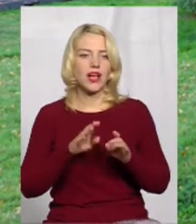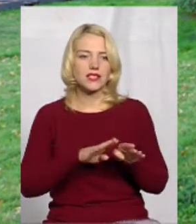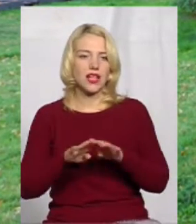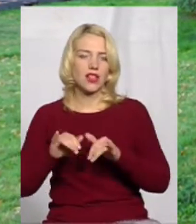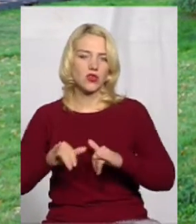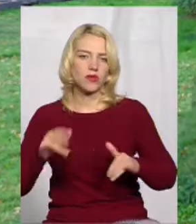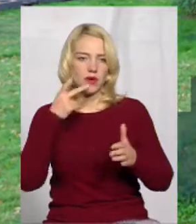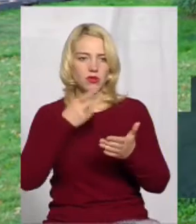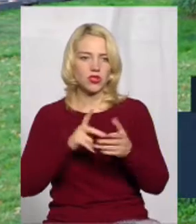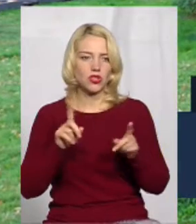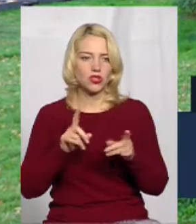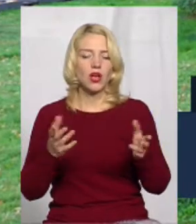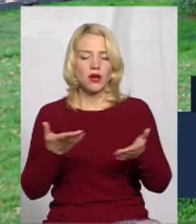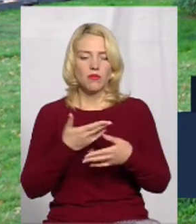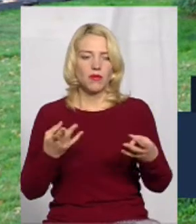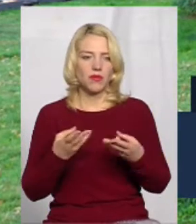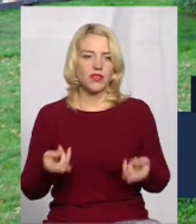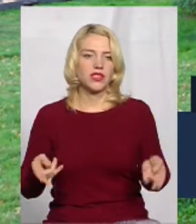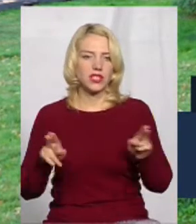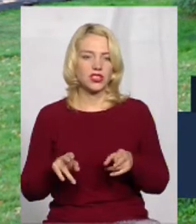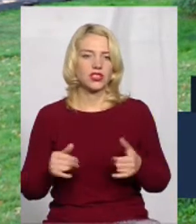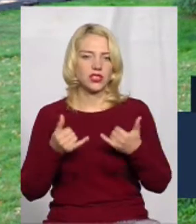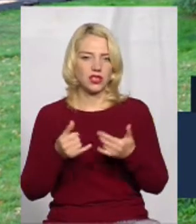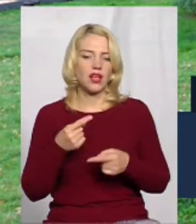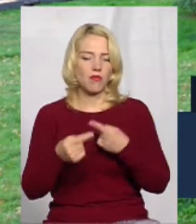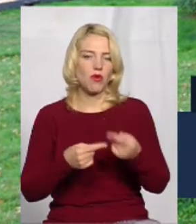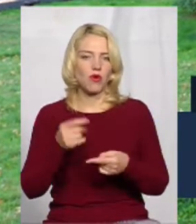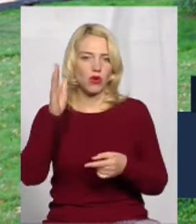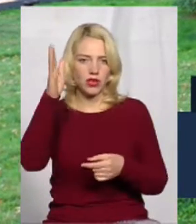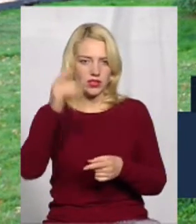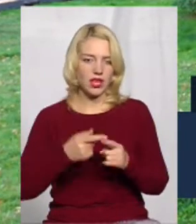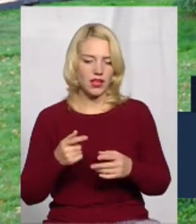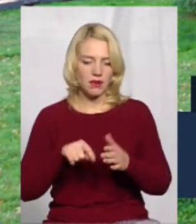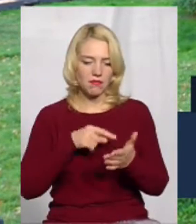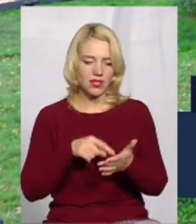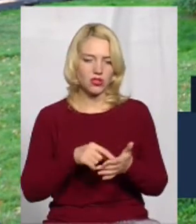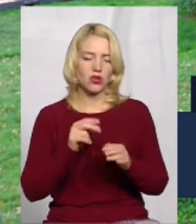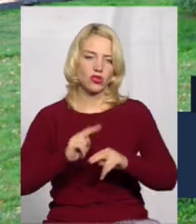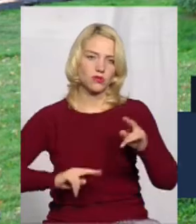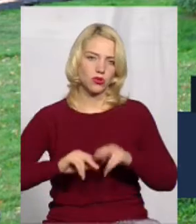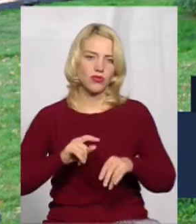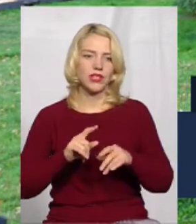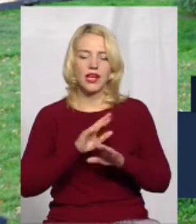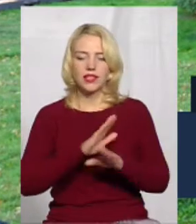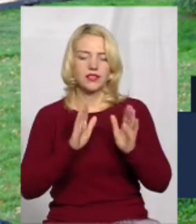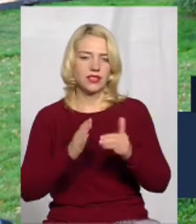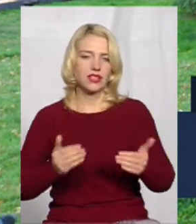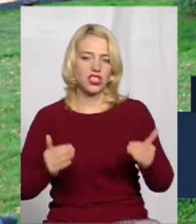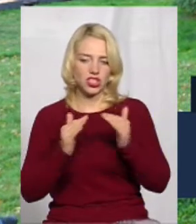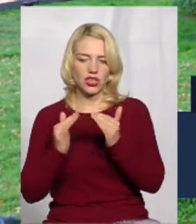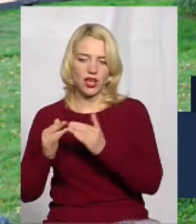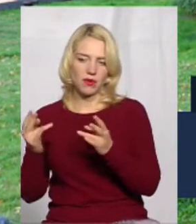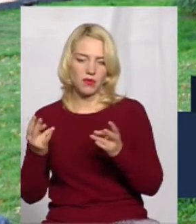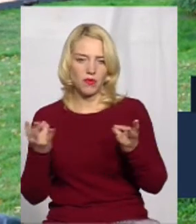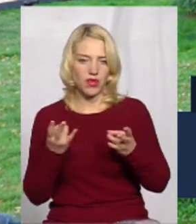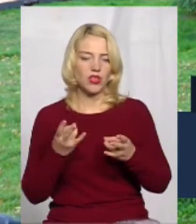ми маємо залишити ще щось для покоління. І місто розбудовується, і не лише житло потрібно, потрібно ті ж самі зони залишати для того,